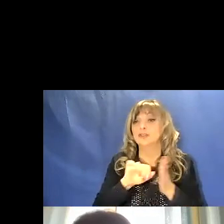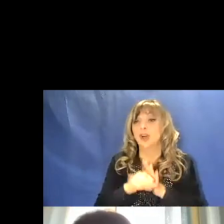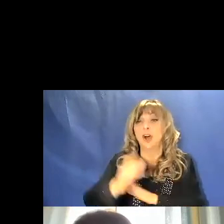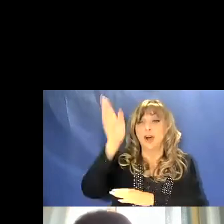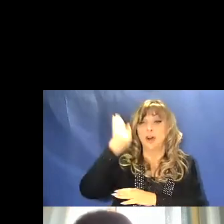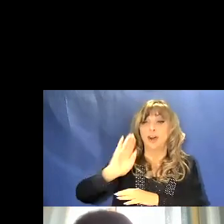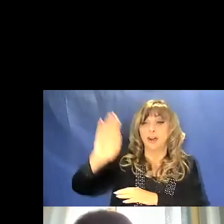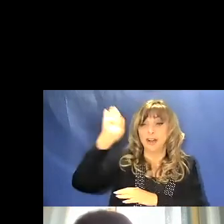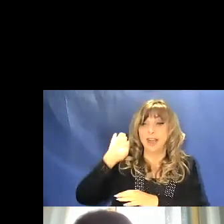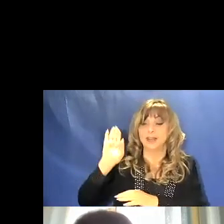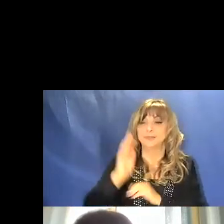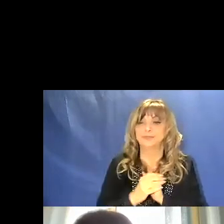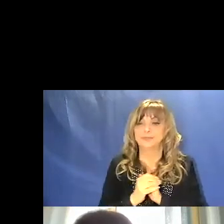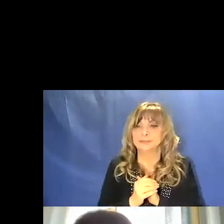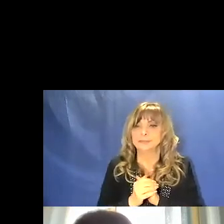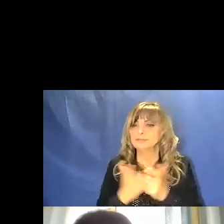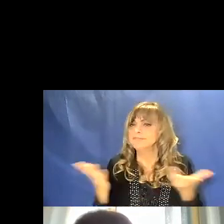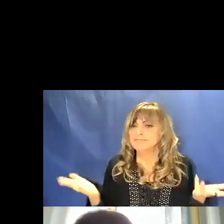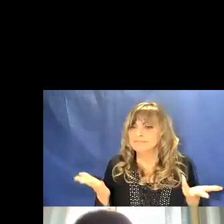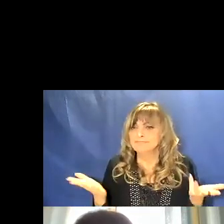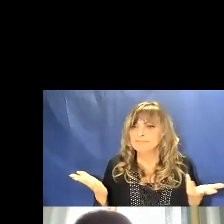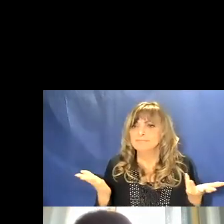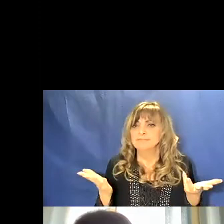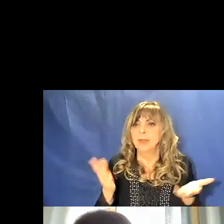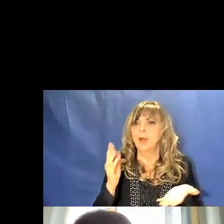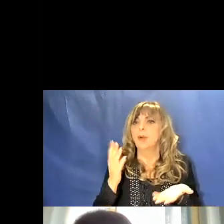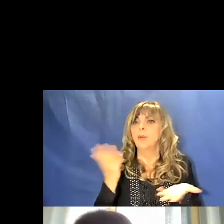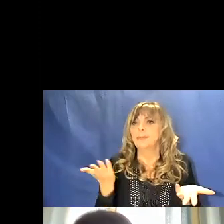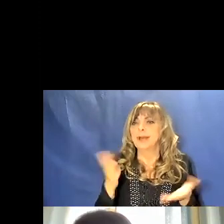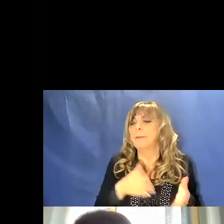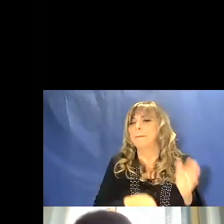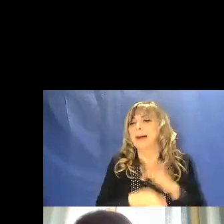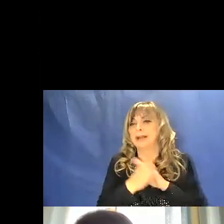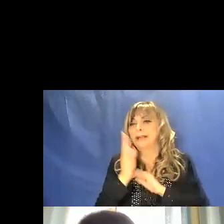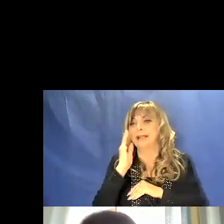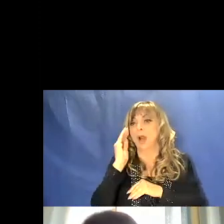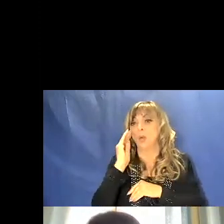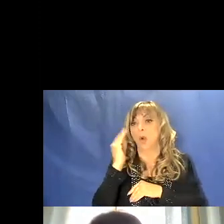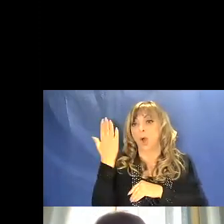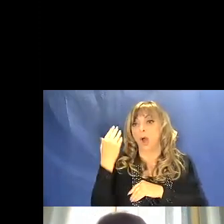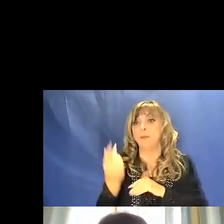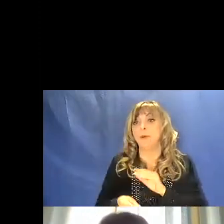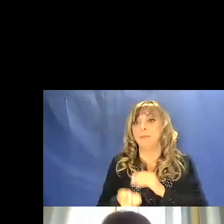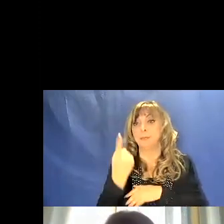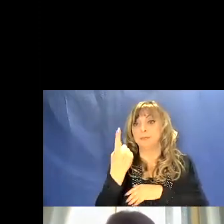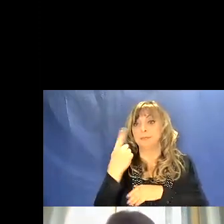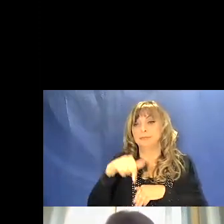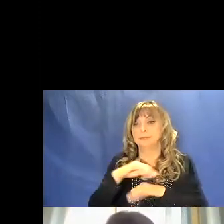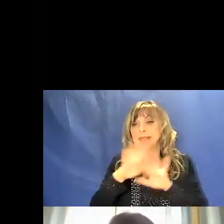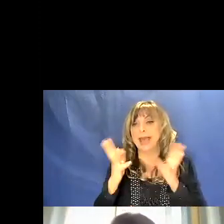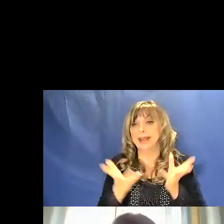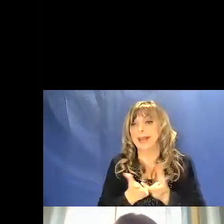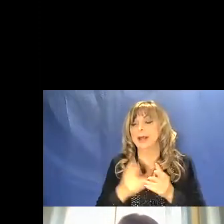La preistoria intesa come presenza dell'uomo sulla terra. Quindi due